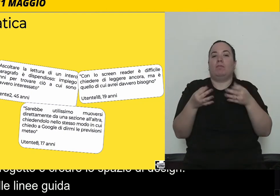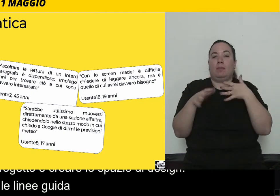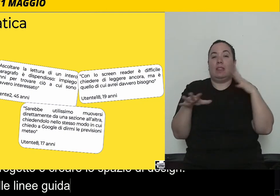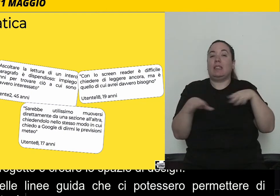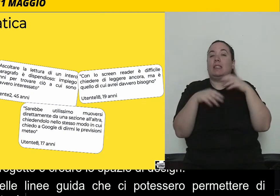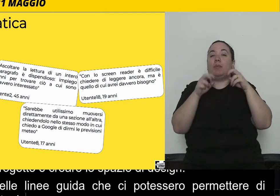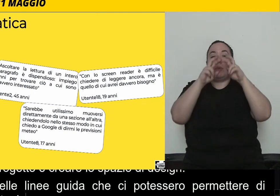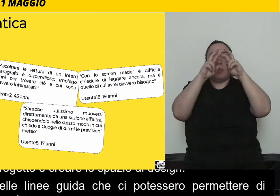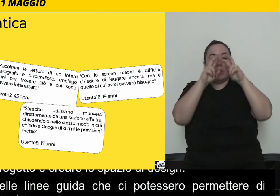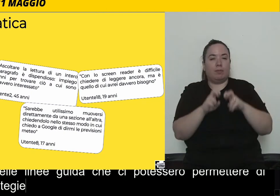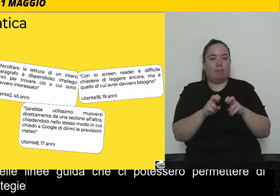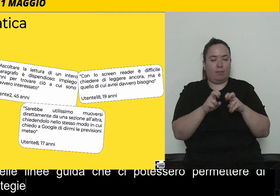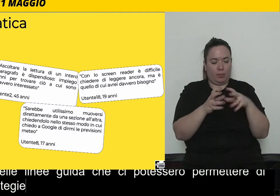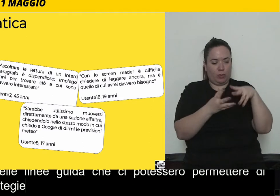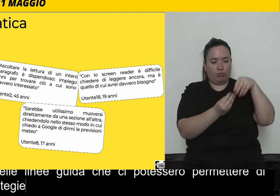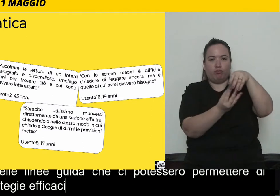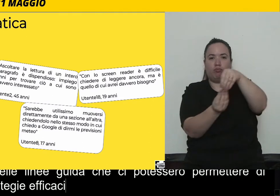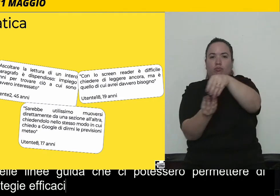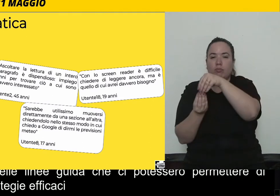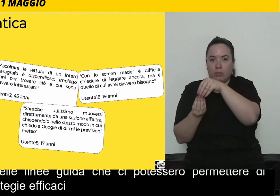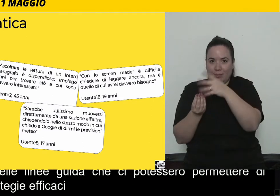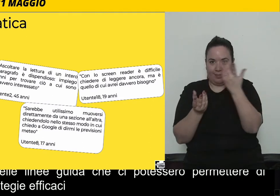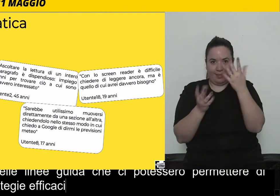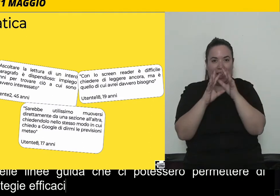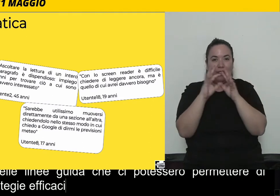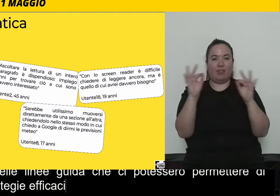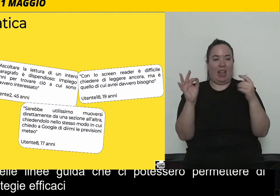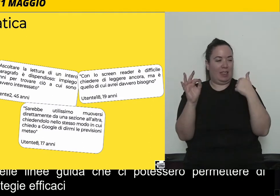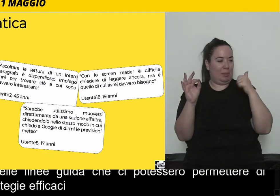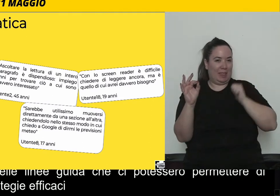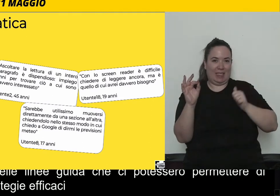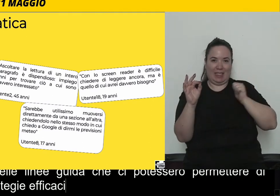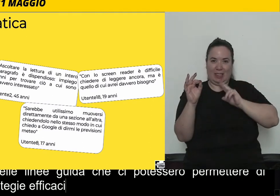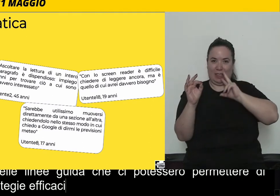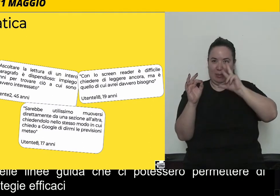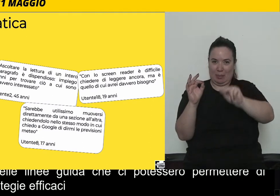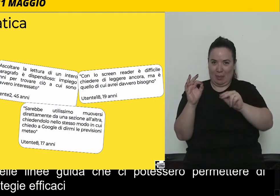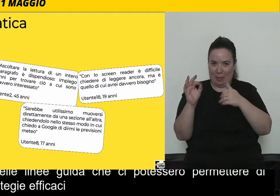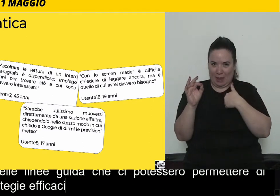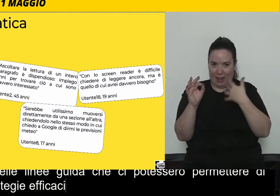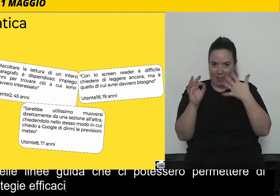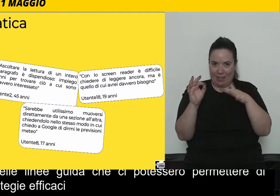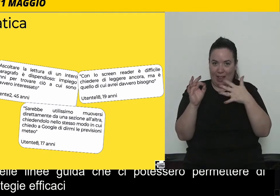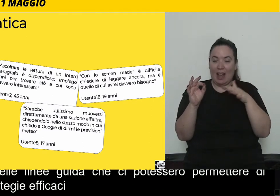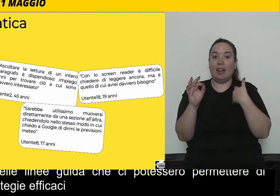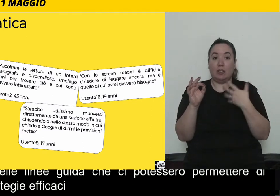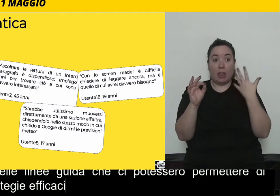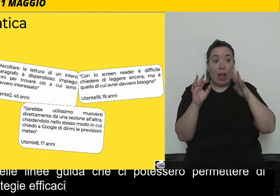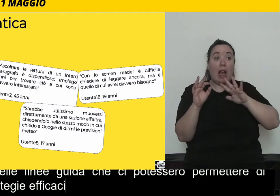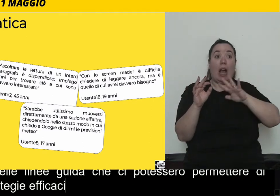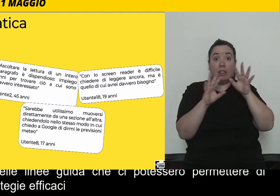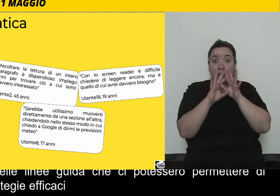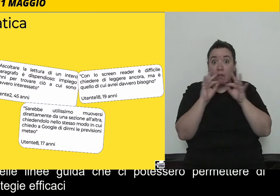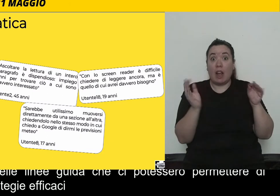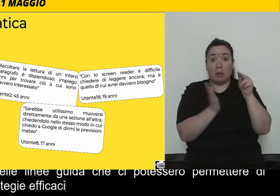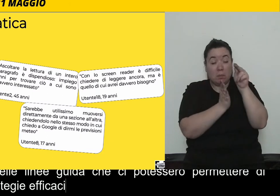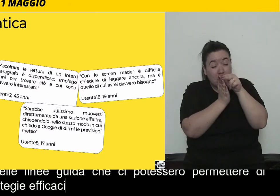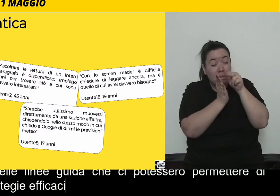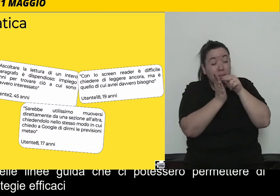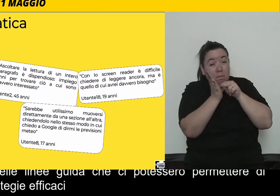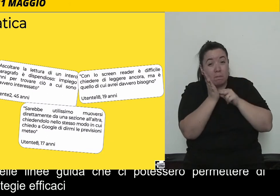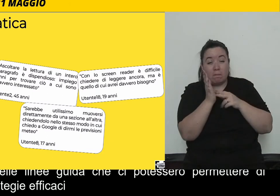tematica. Le frasi che io ho enunciato prima e tante tante altre frasi che erano state annotate, che erano state